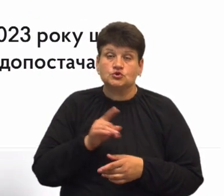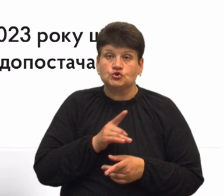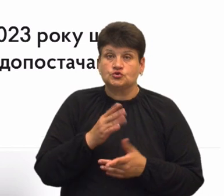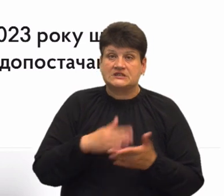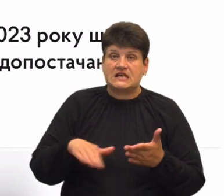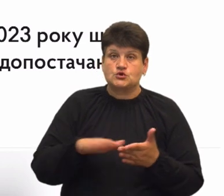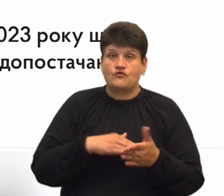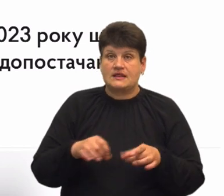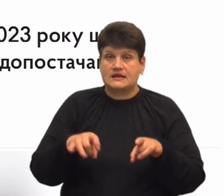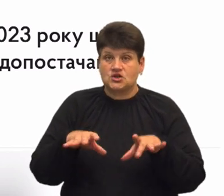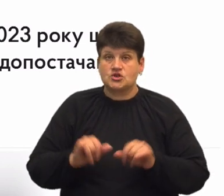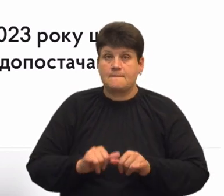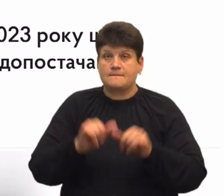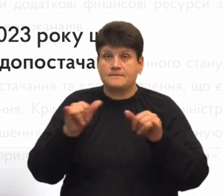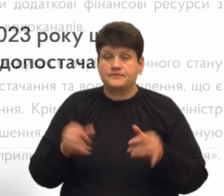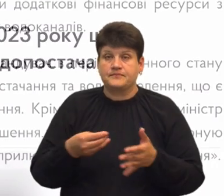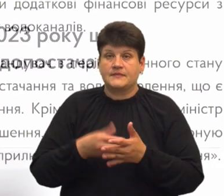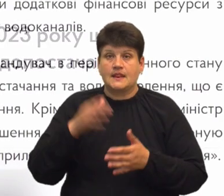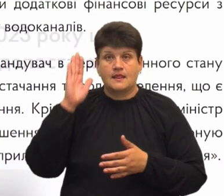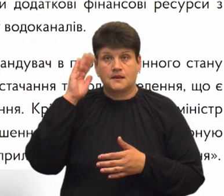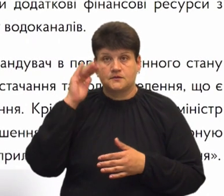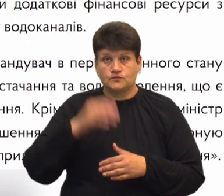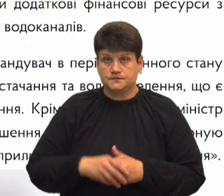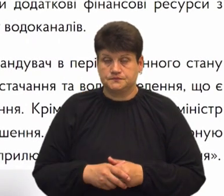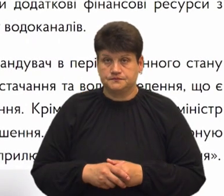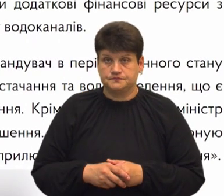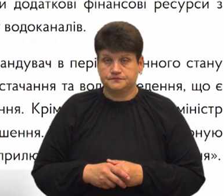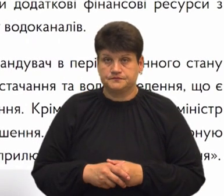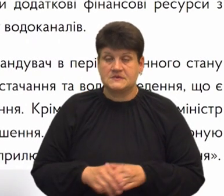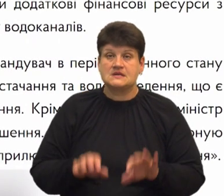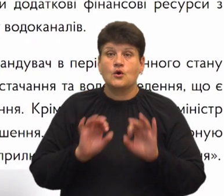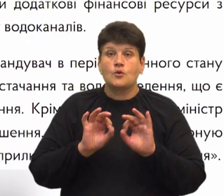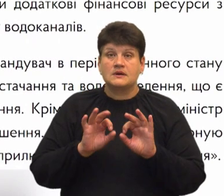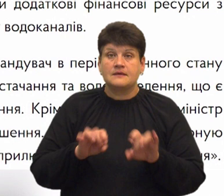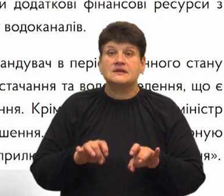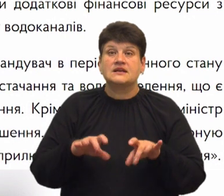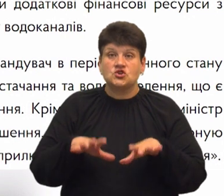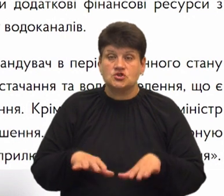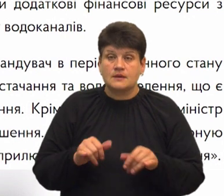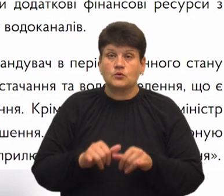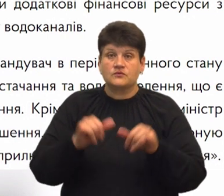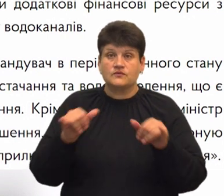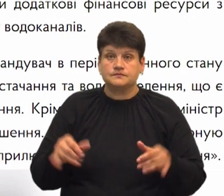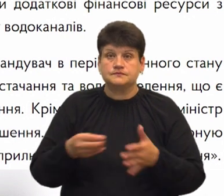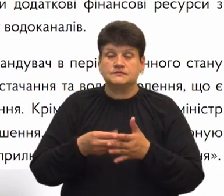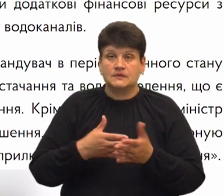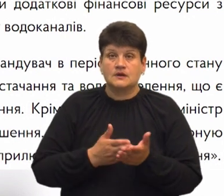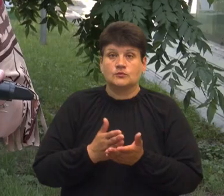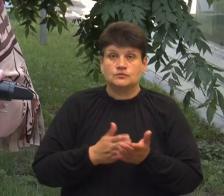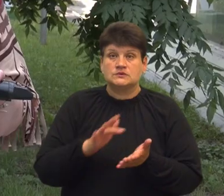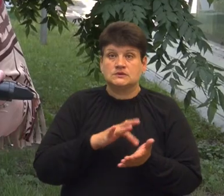своє рішення щодо підвищення тарифів на водопостачання. За коментарем щодо рішення про підвищення тарифів на послуги з